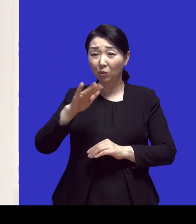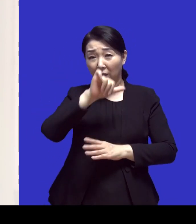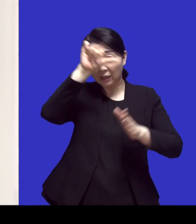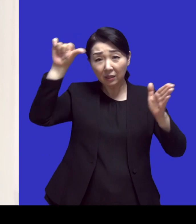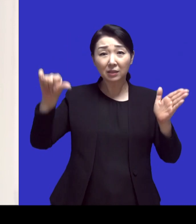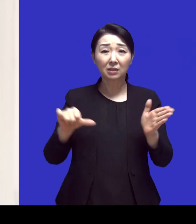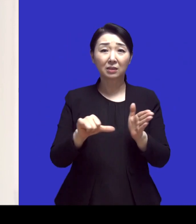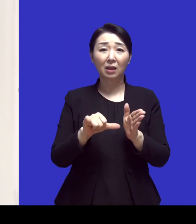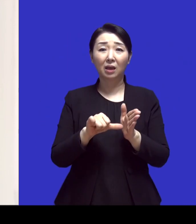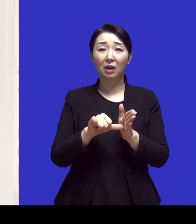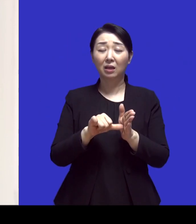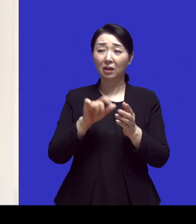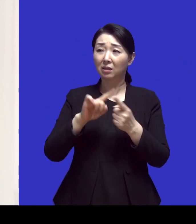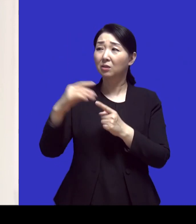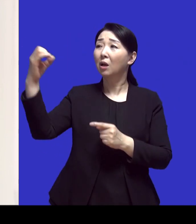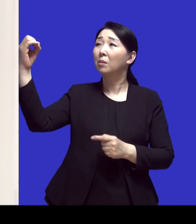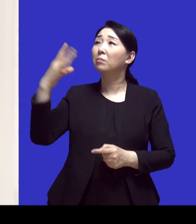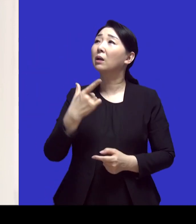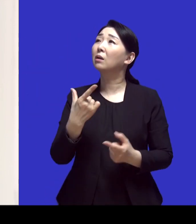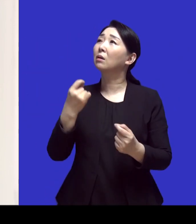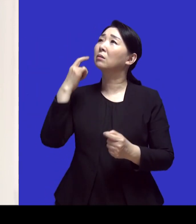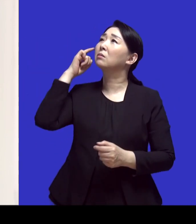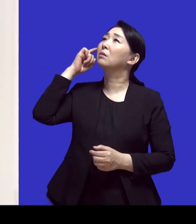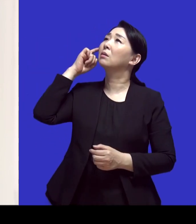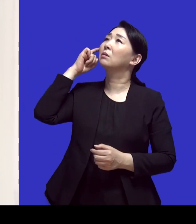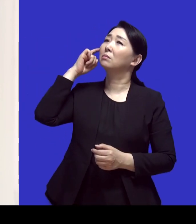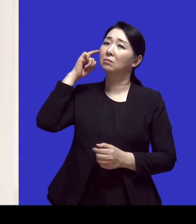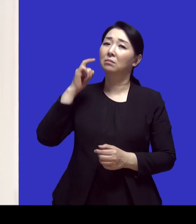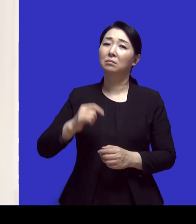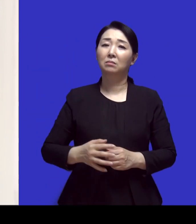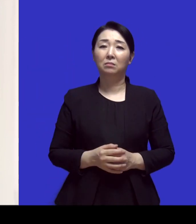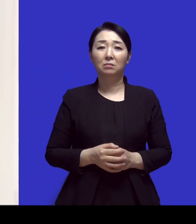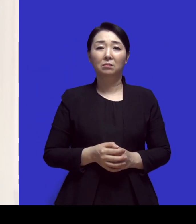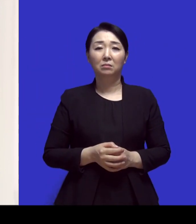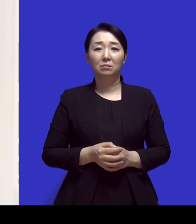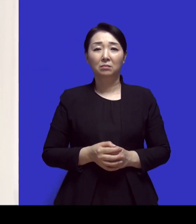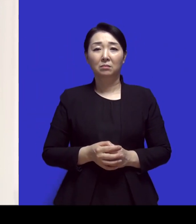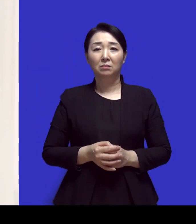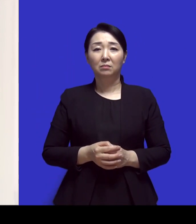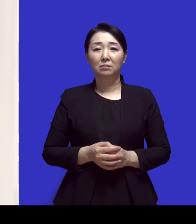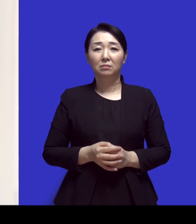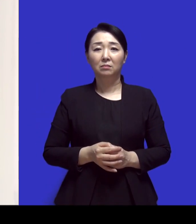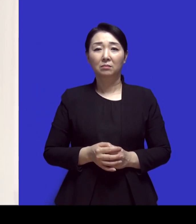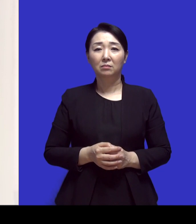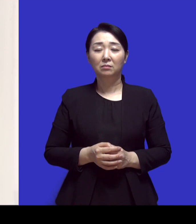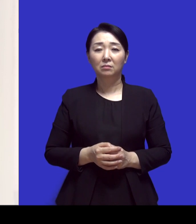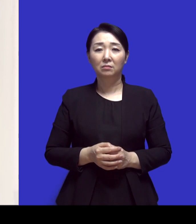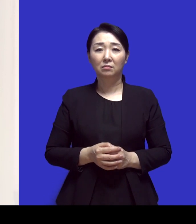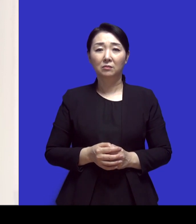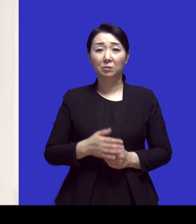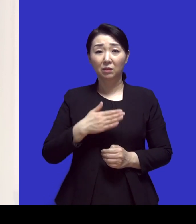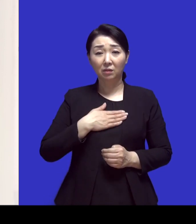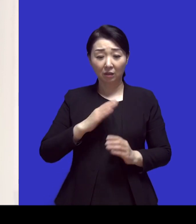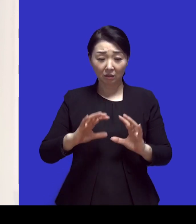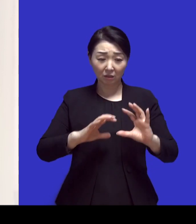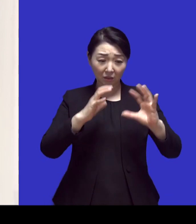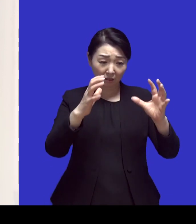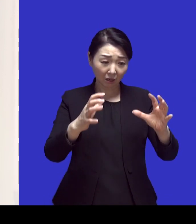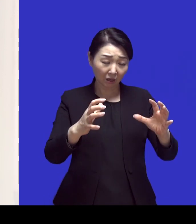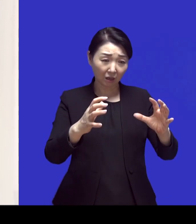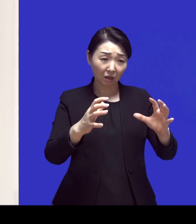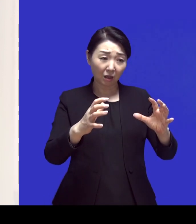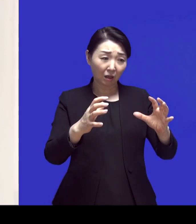얘기해 주시는 거라는 생각이 드는 거죠 네 그래서 나는 세상이 무너지는